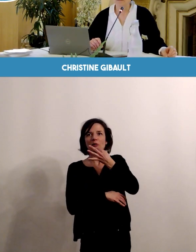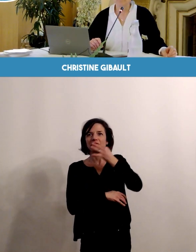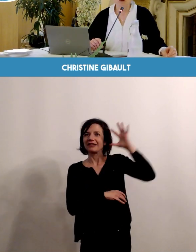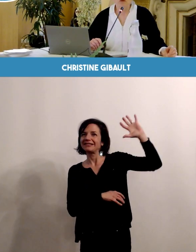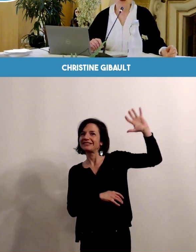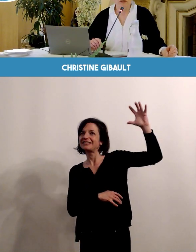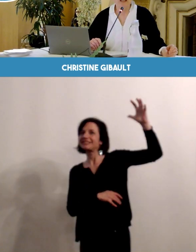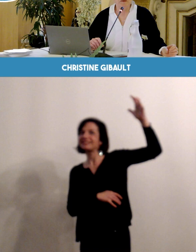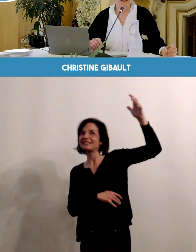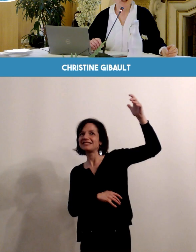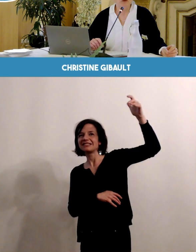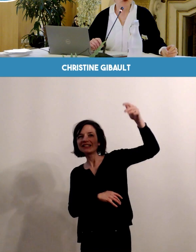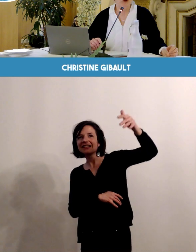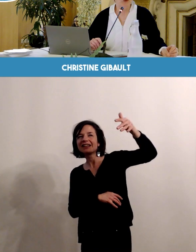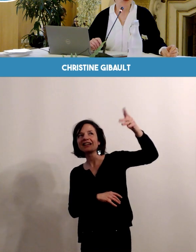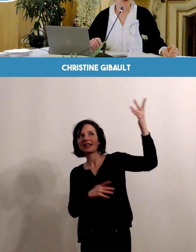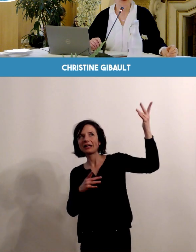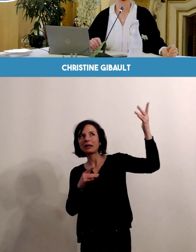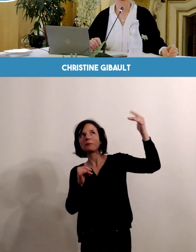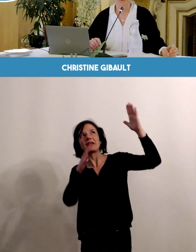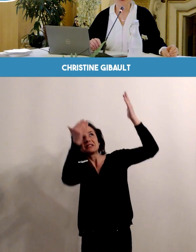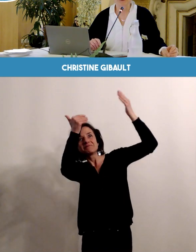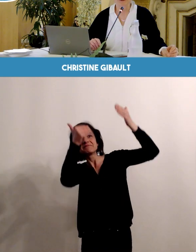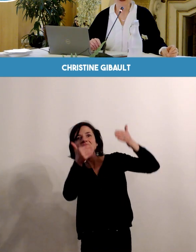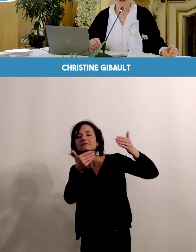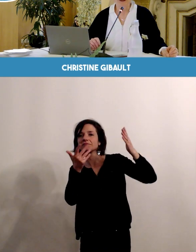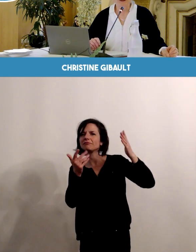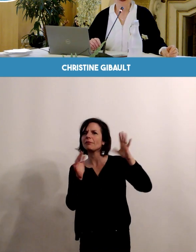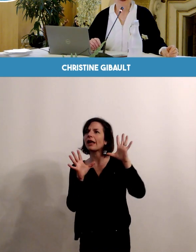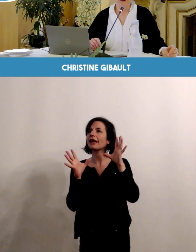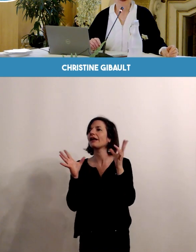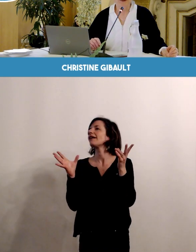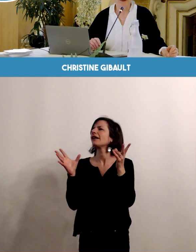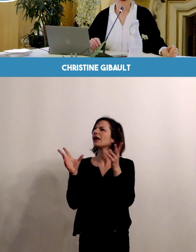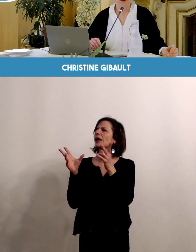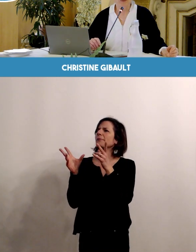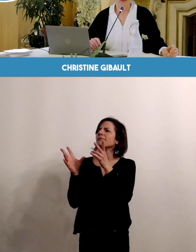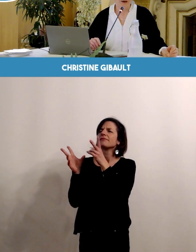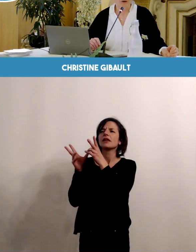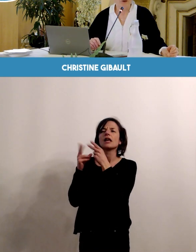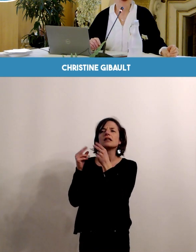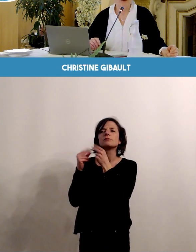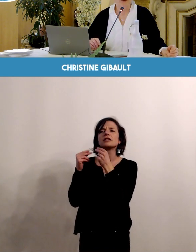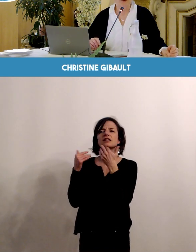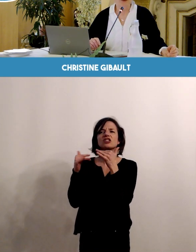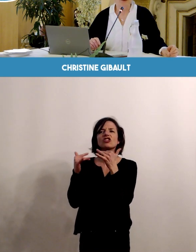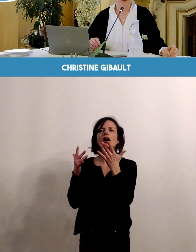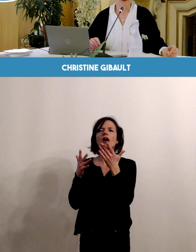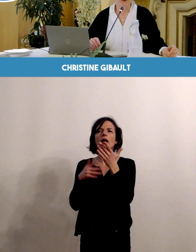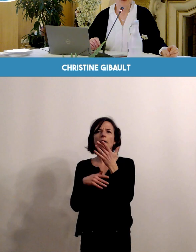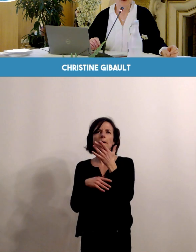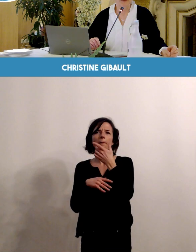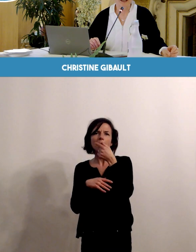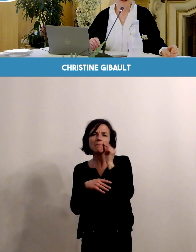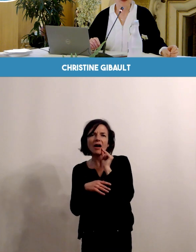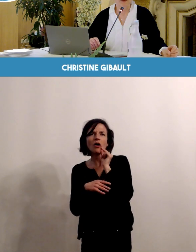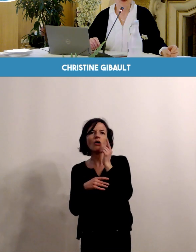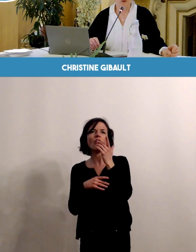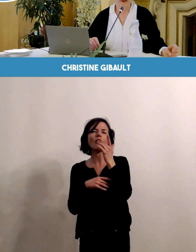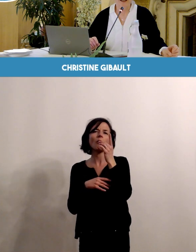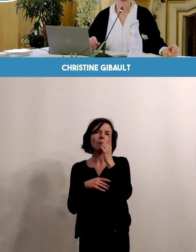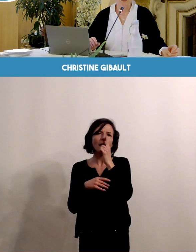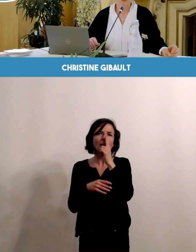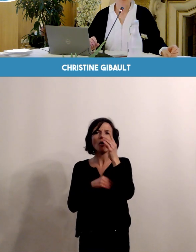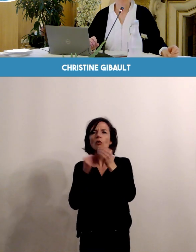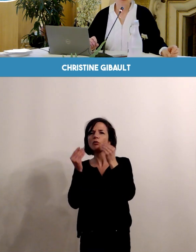mais on nous a aussi expliqué que grand nombre de parents, de mères, de